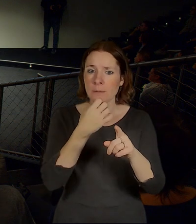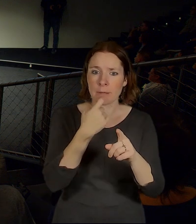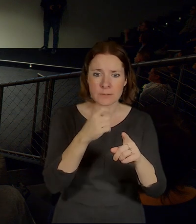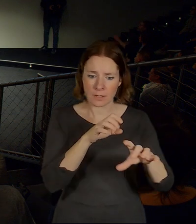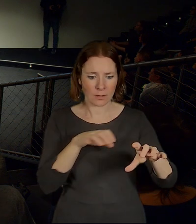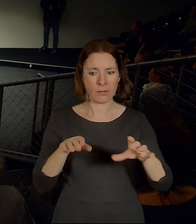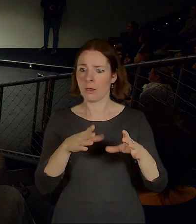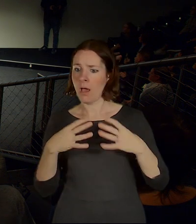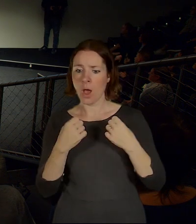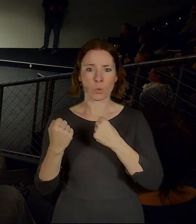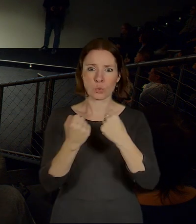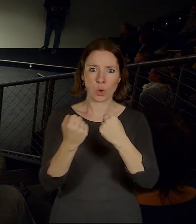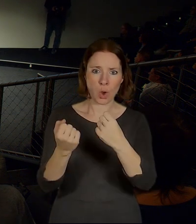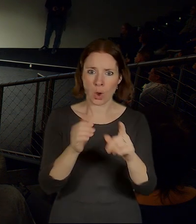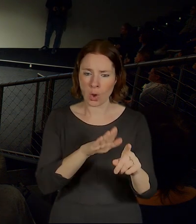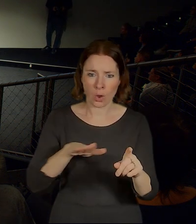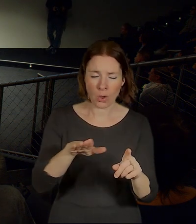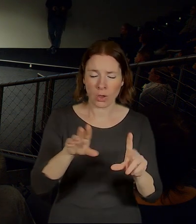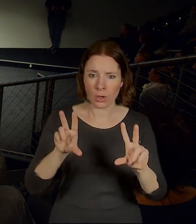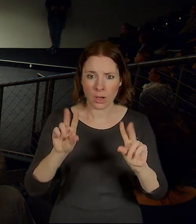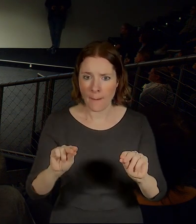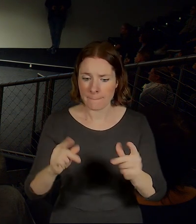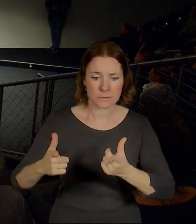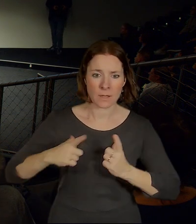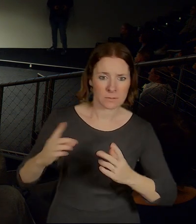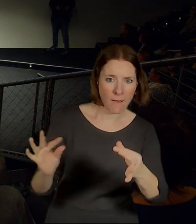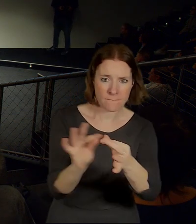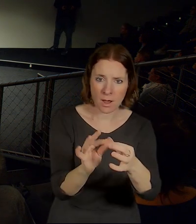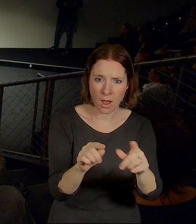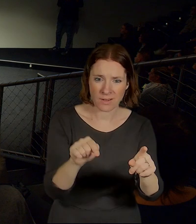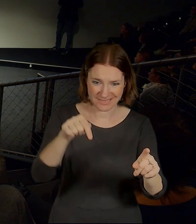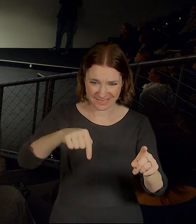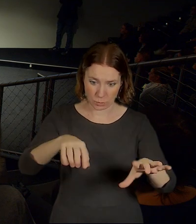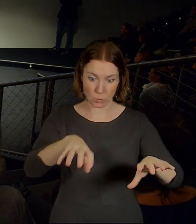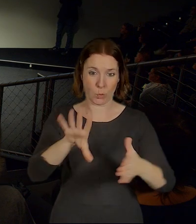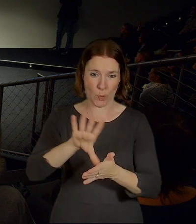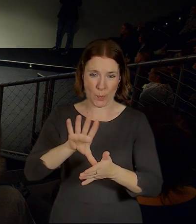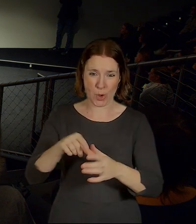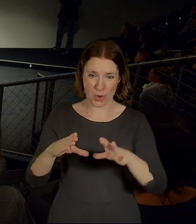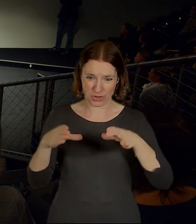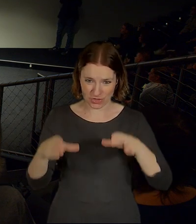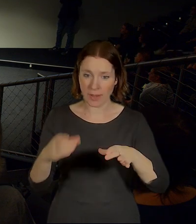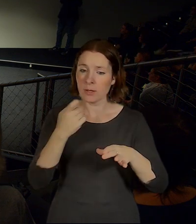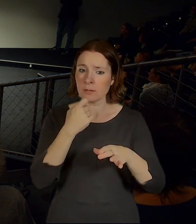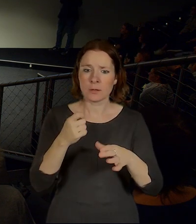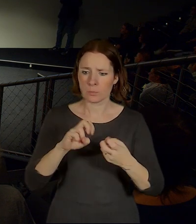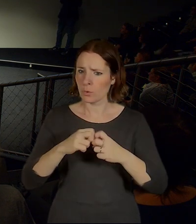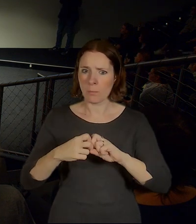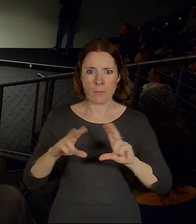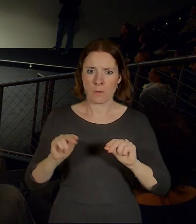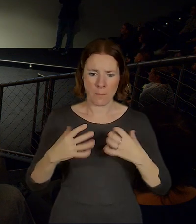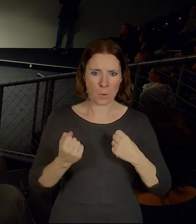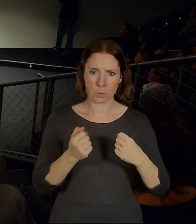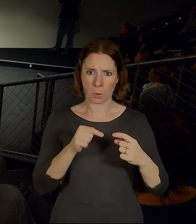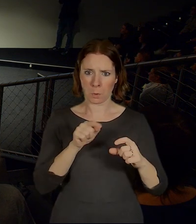nějak dojet na tu existující stanici, která je někde tady, myslím, tak je to trochu komplikované, tady jsou tak